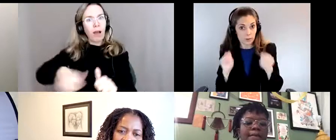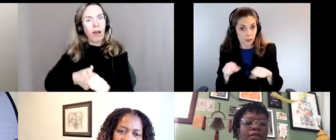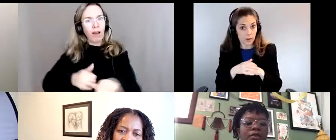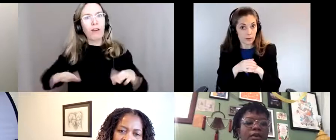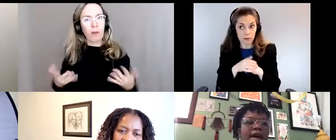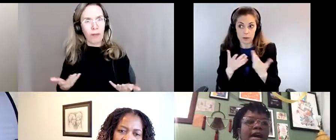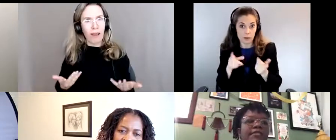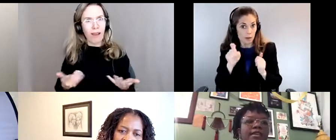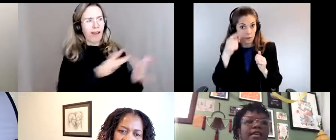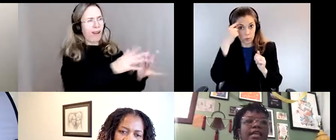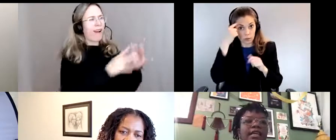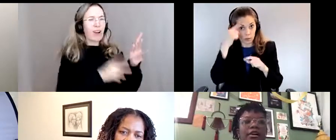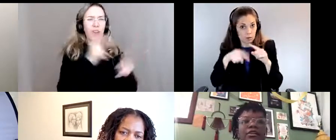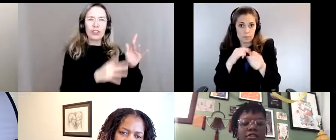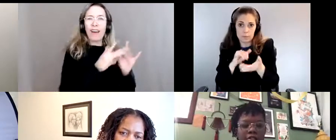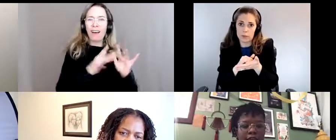vraiment avec les autres